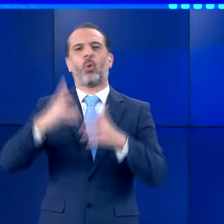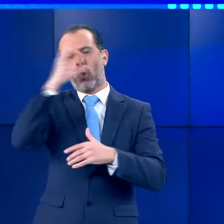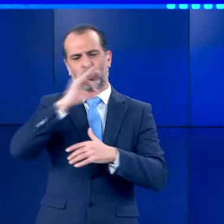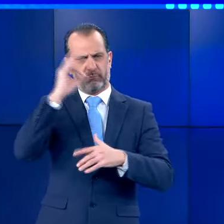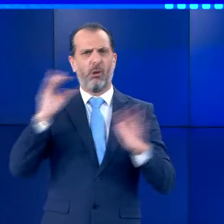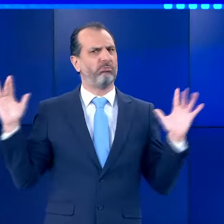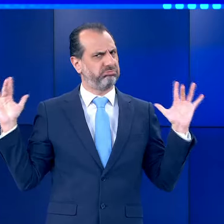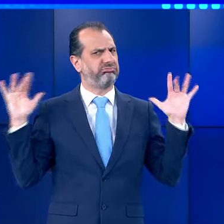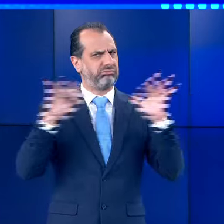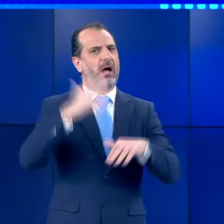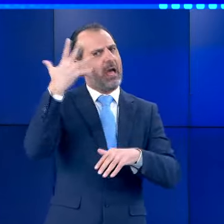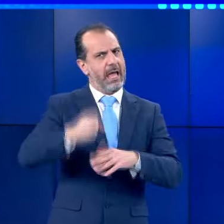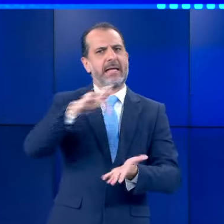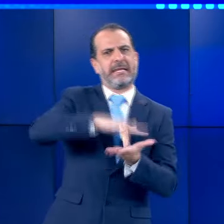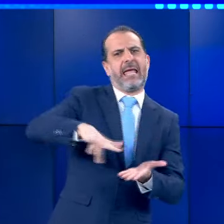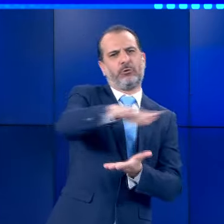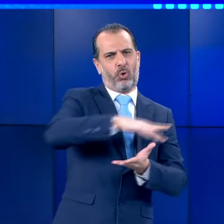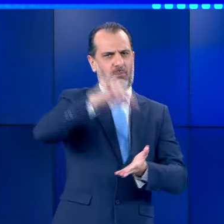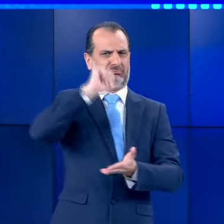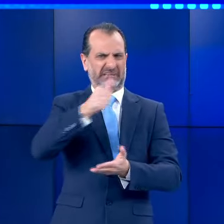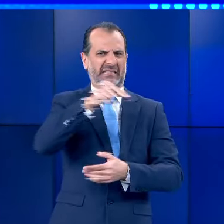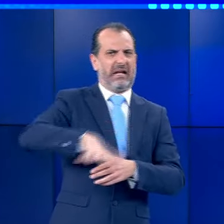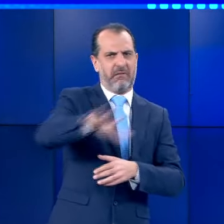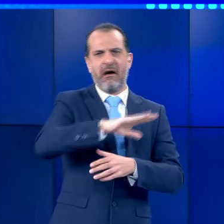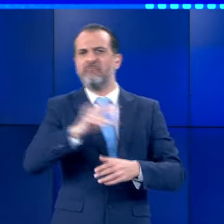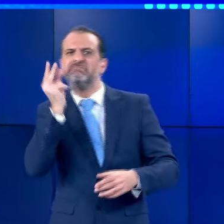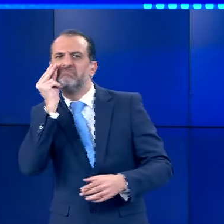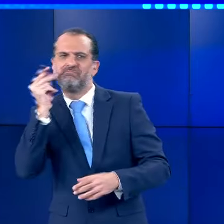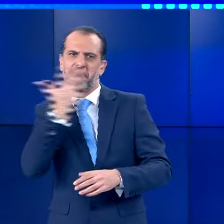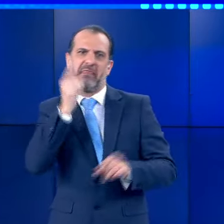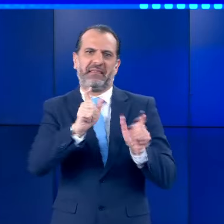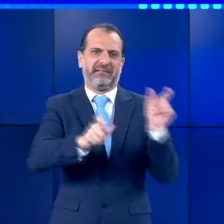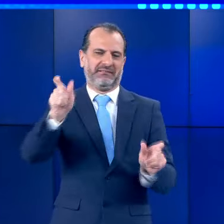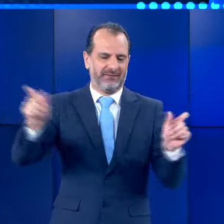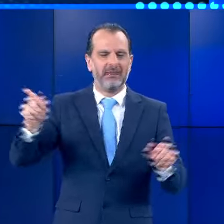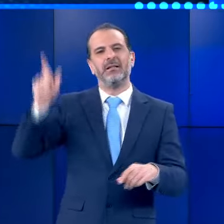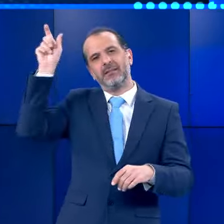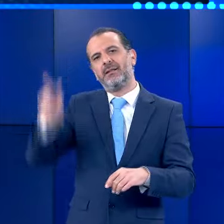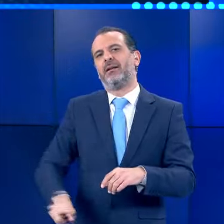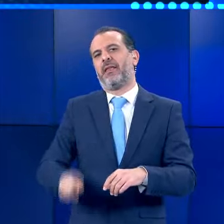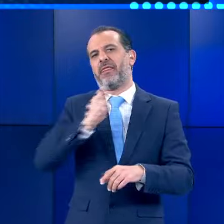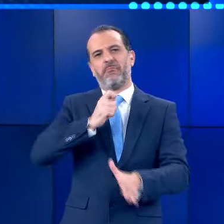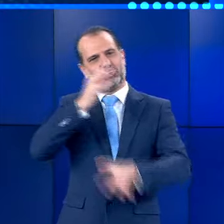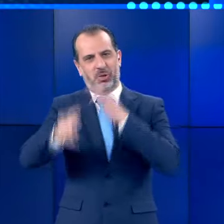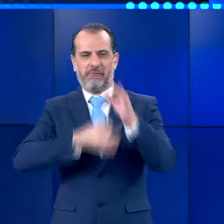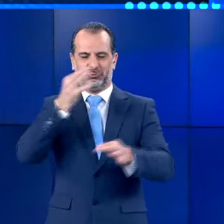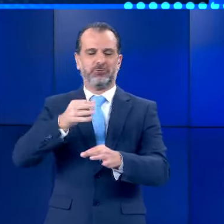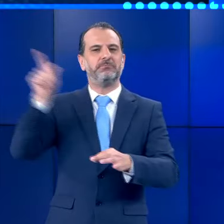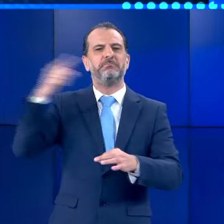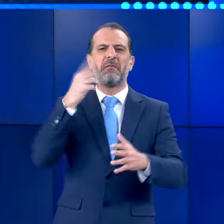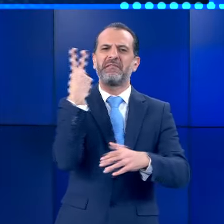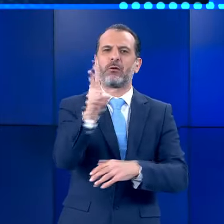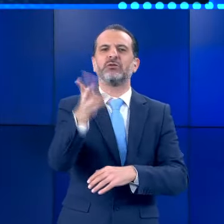Αρκετός κόσμος βρέθηκε στο κέντρο της πόλης για να παρακολουθήσει τους μαθητές. Περισσότερα θα μας πει η Ελευθερία Σπυράκη. Άνα συνολικά 250